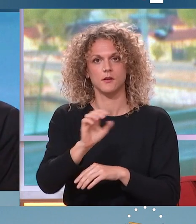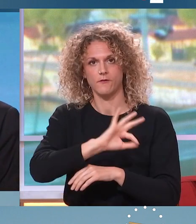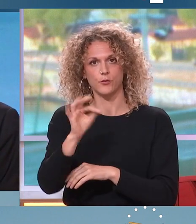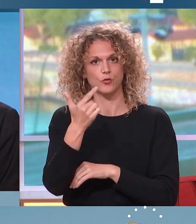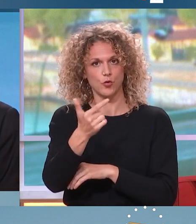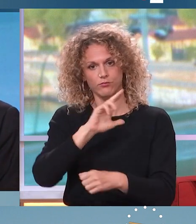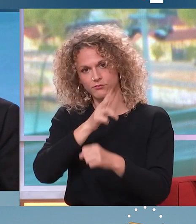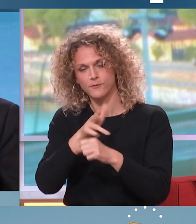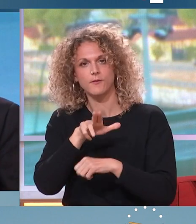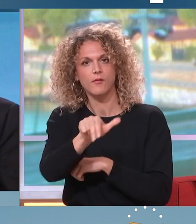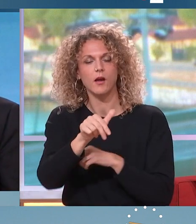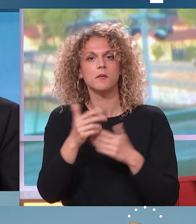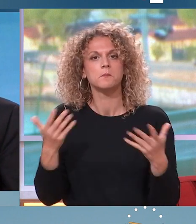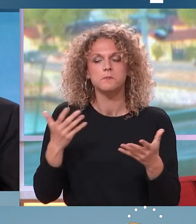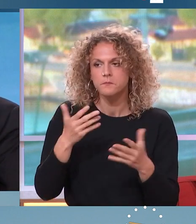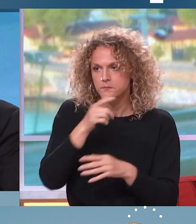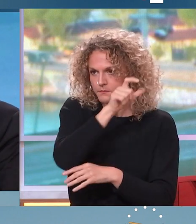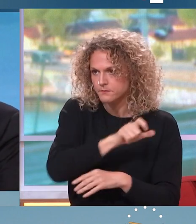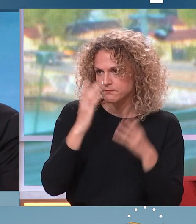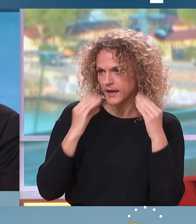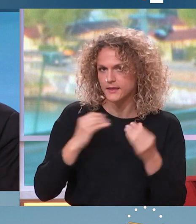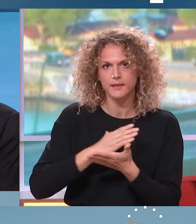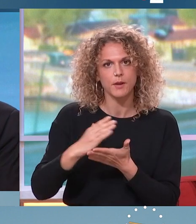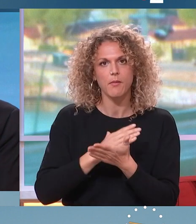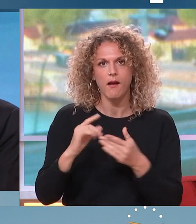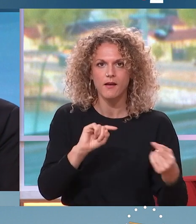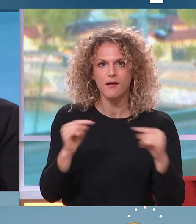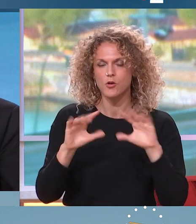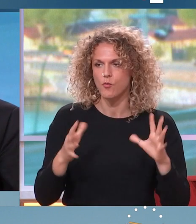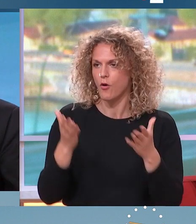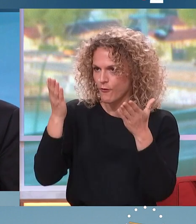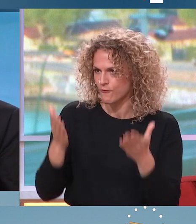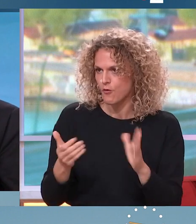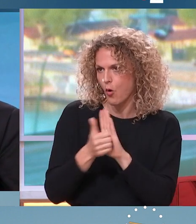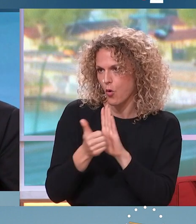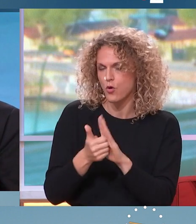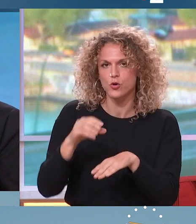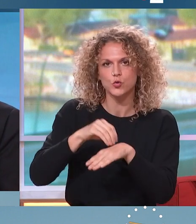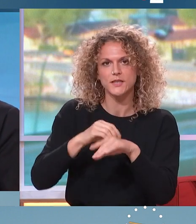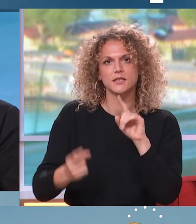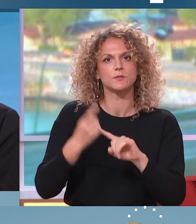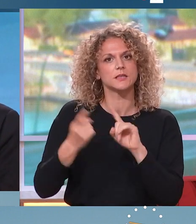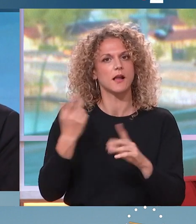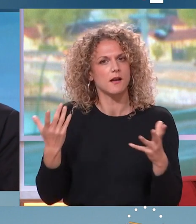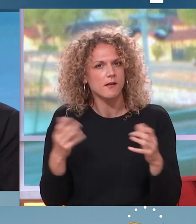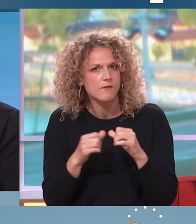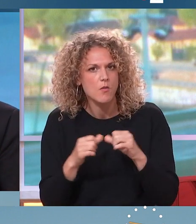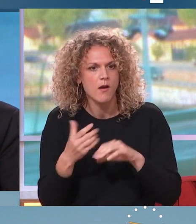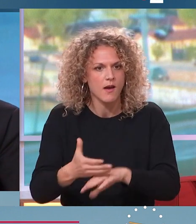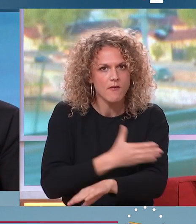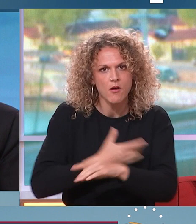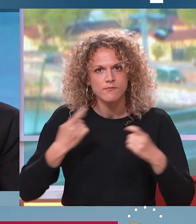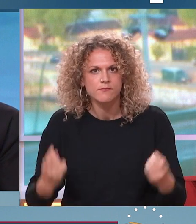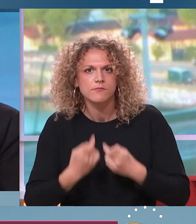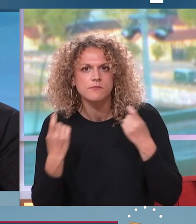2. Comment le prépare-t-elle ? Vous êtes donc son conseiller spécial, est-ce qu'il y a une sorte de média training, est-ce que